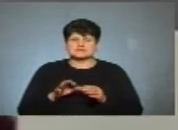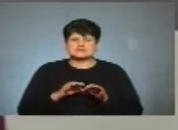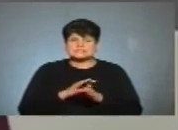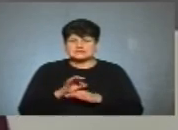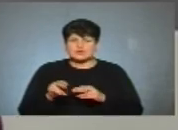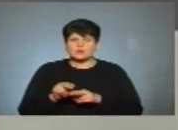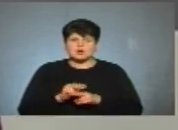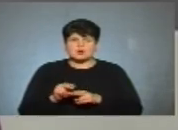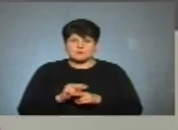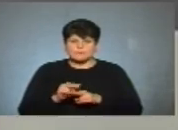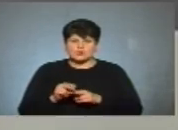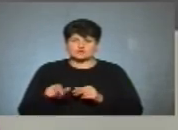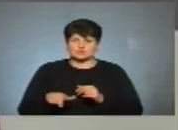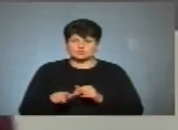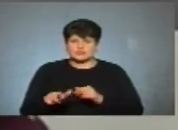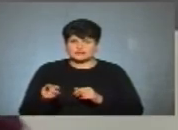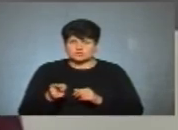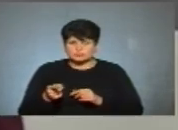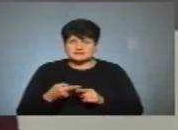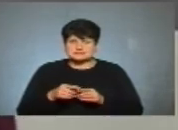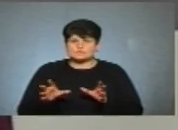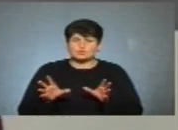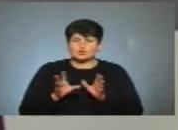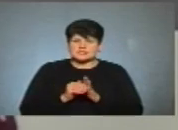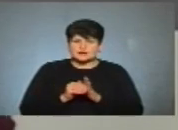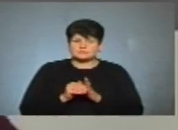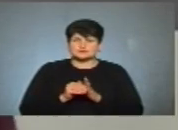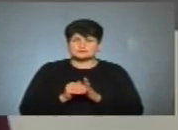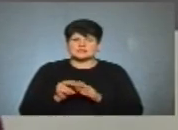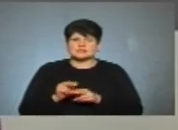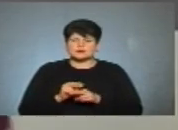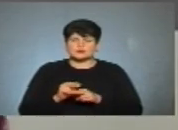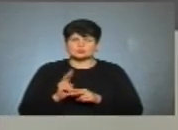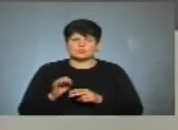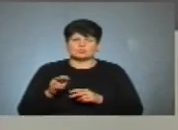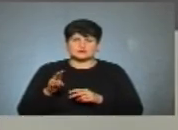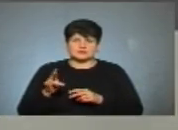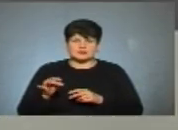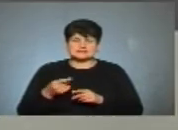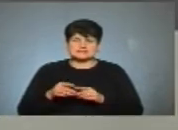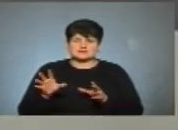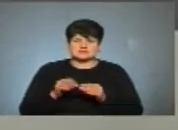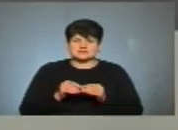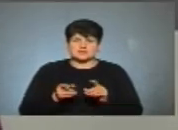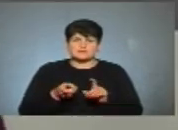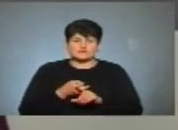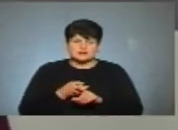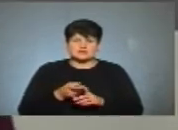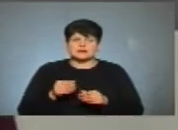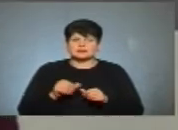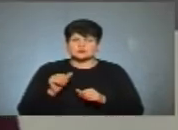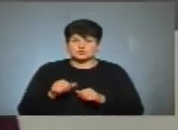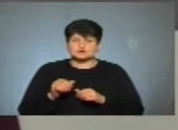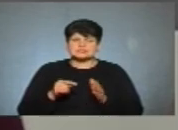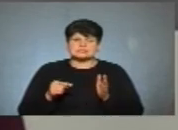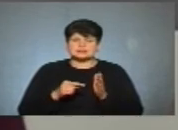схемою ремонтів доріг Тернополя, тому що це все поєднано також ремонту комунікацій, тому що це все взаємопоєднано. Окрім того, стратегія